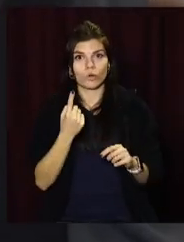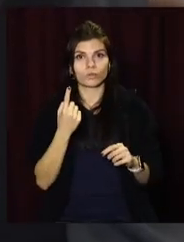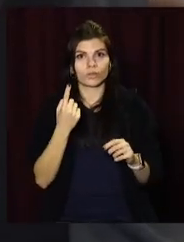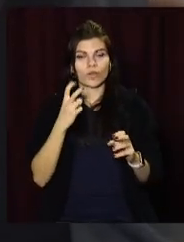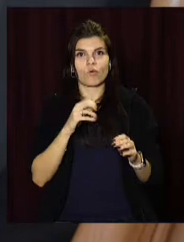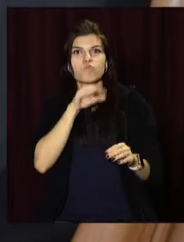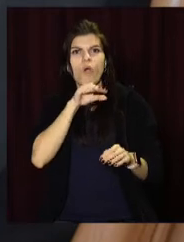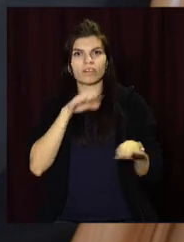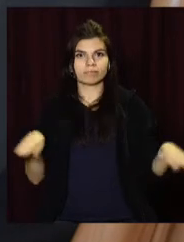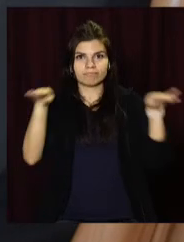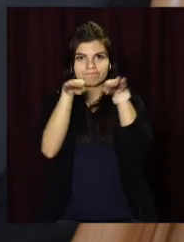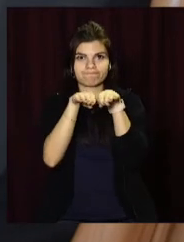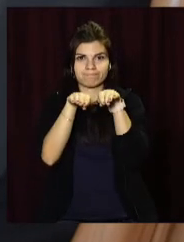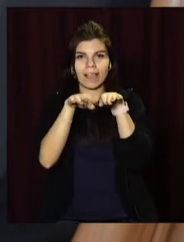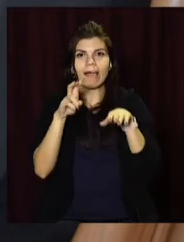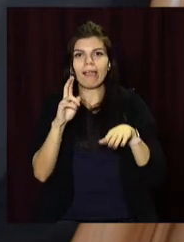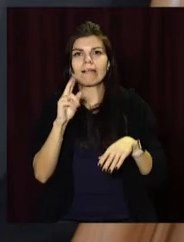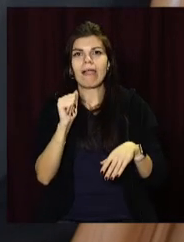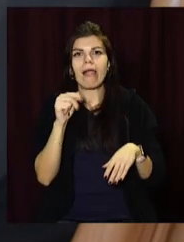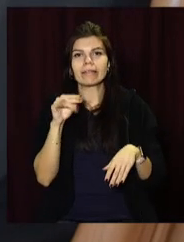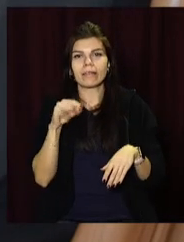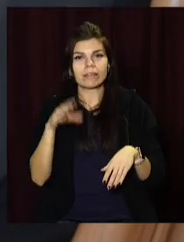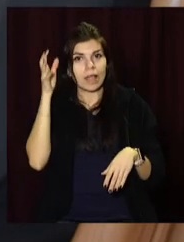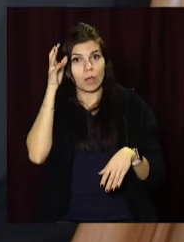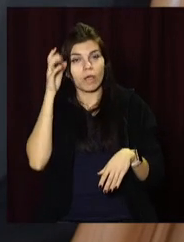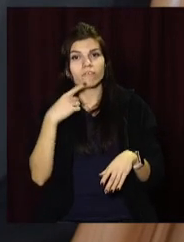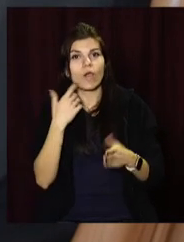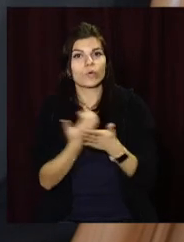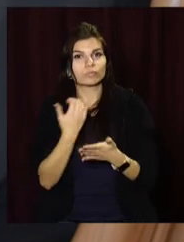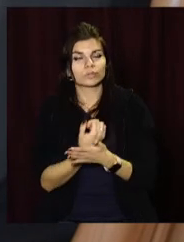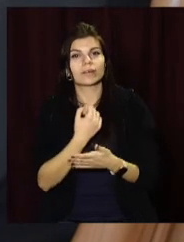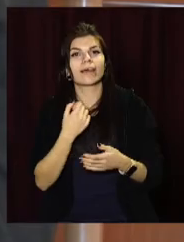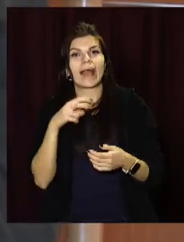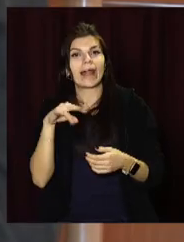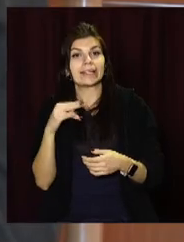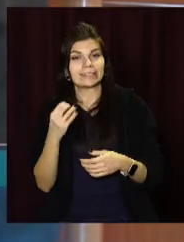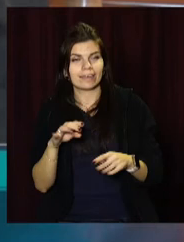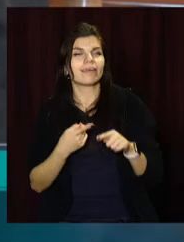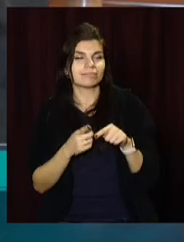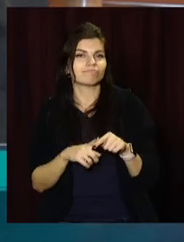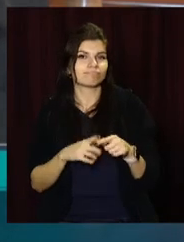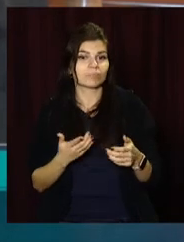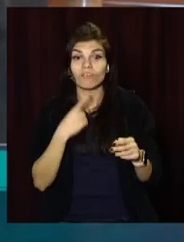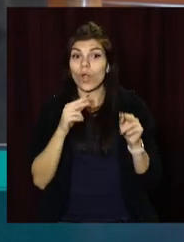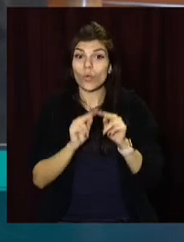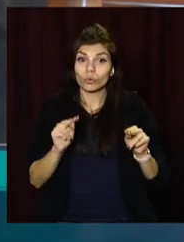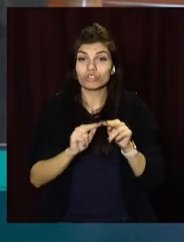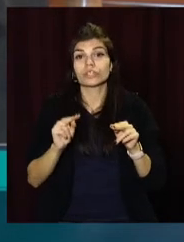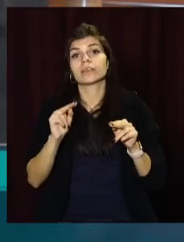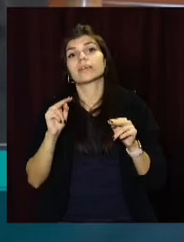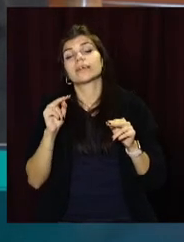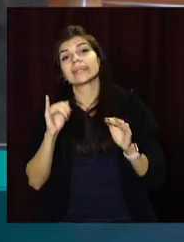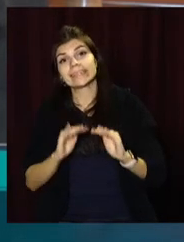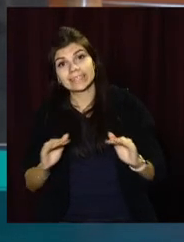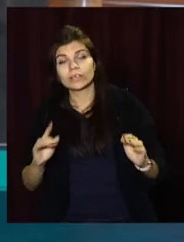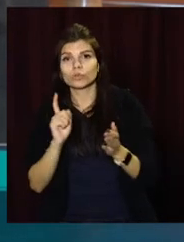з професорами та кандидатами наук. Переконана, успіх ліцею – спільна заслуга. Вчителі і діти повинні розуміти один одного,